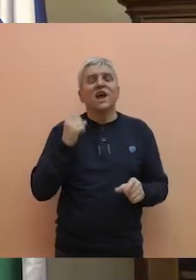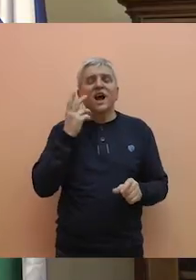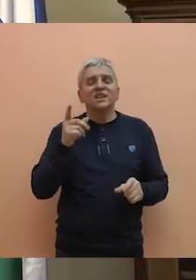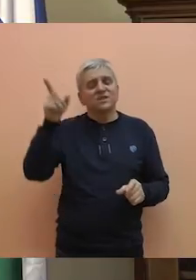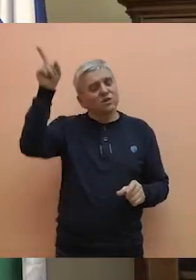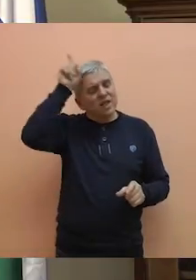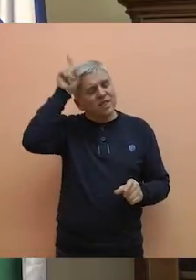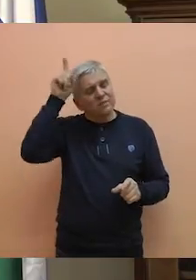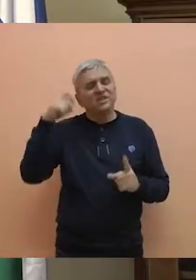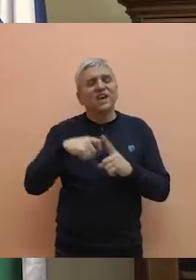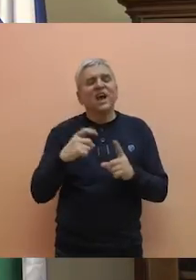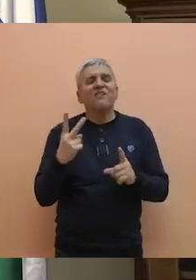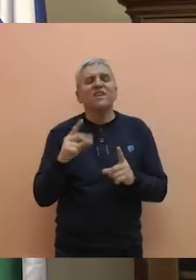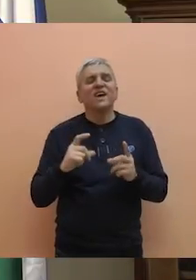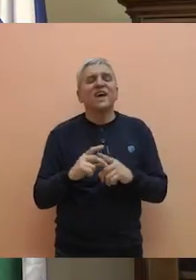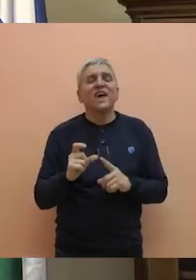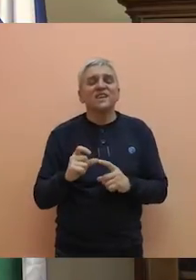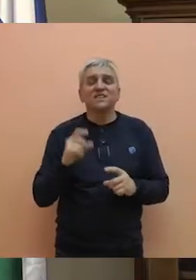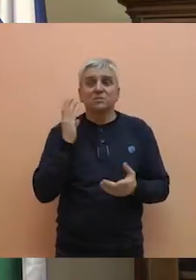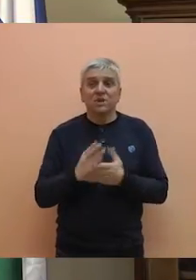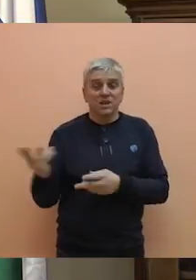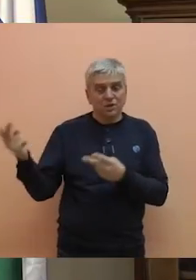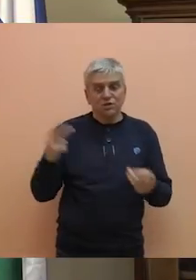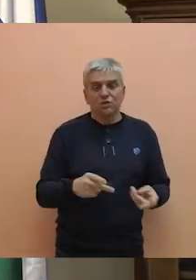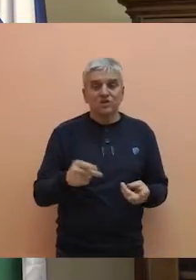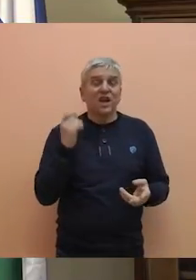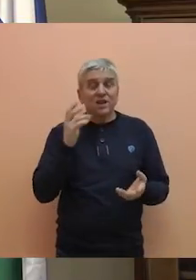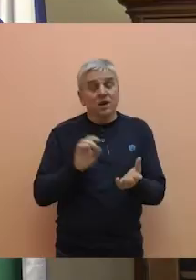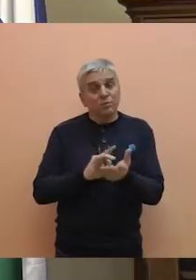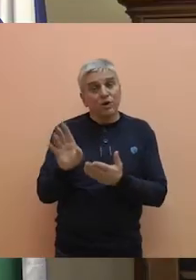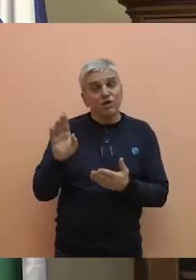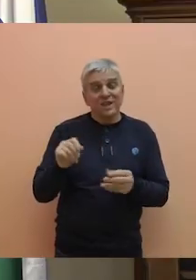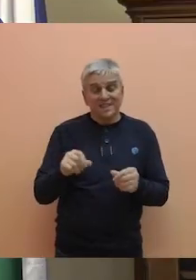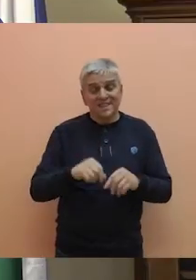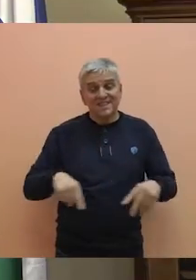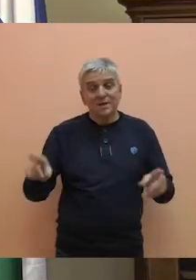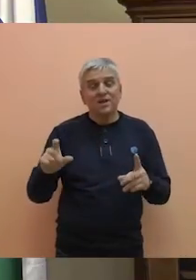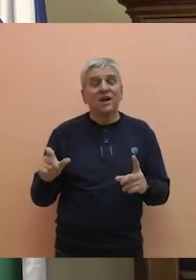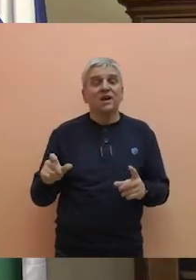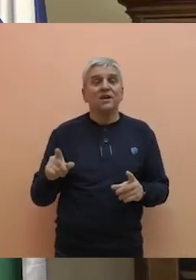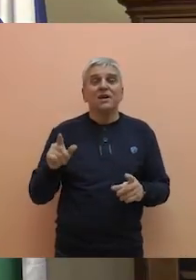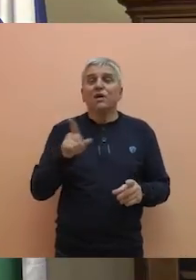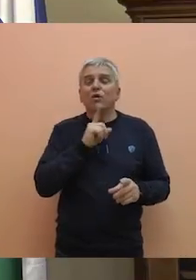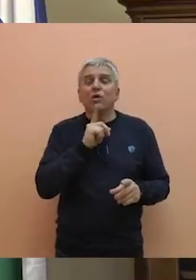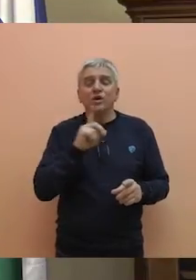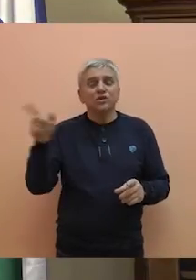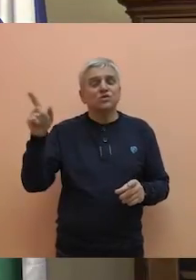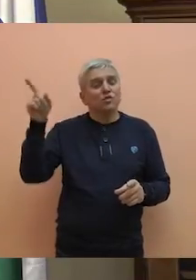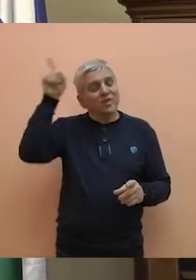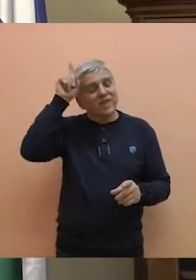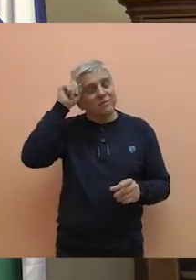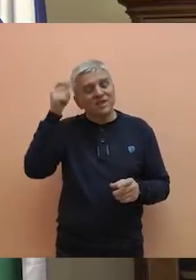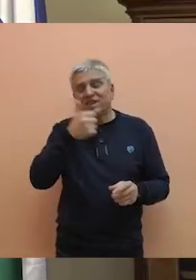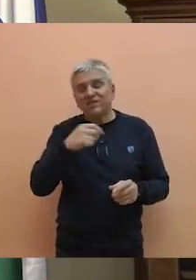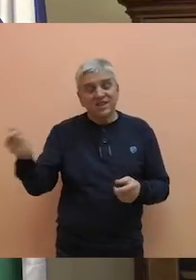investicija nemačkog KVS-a, kada je bila u pitanju prodaja parcele u industrijskoj zoni, koju su nemački investitori